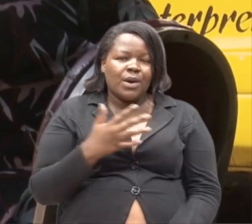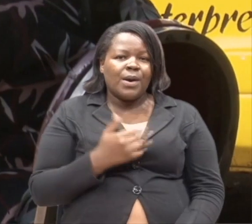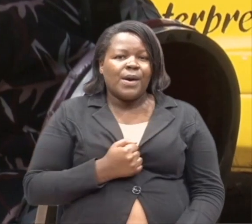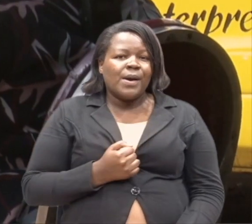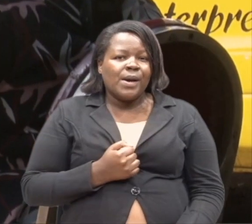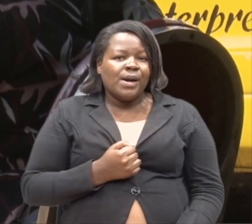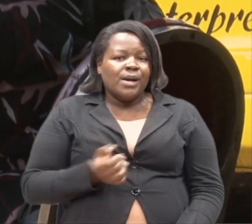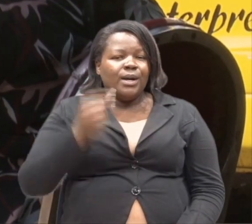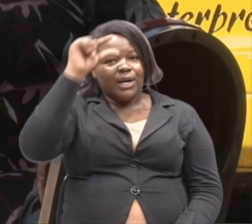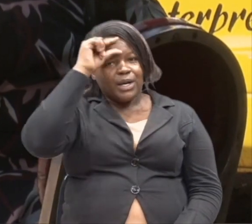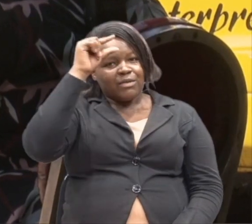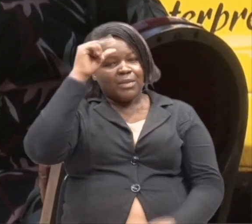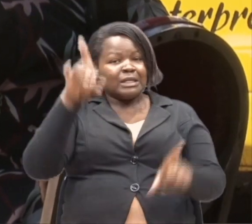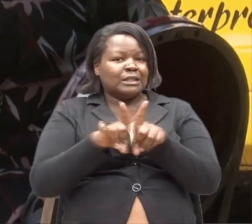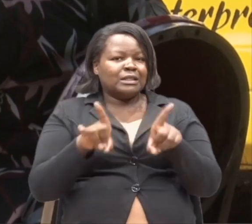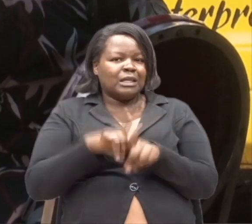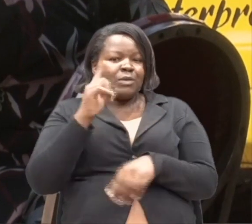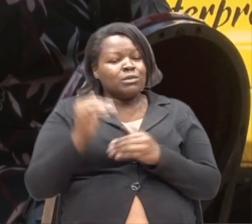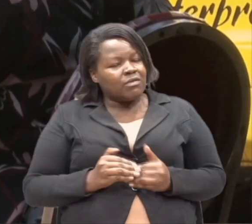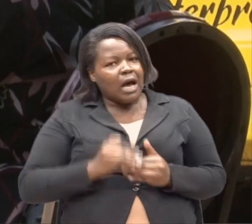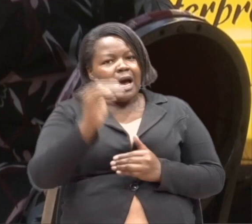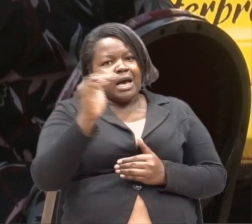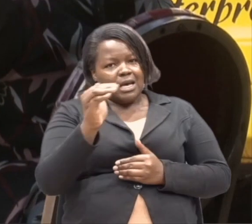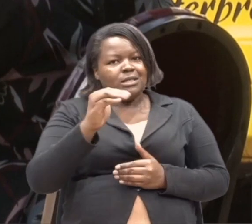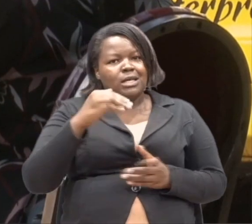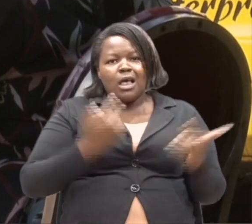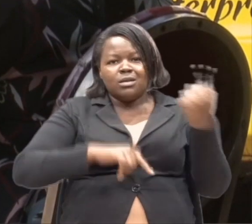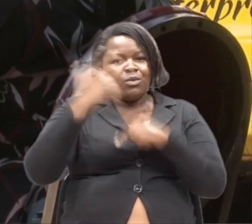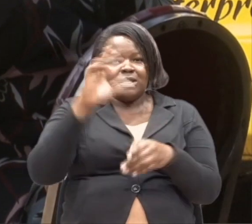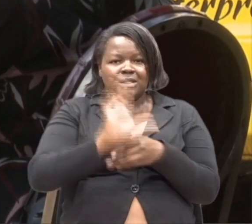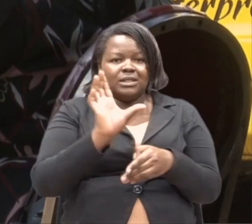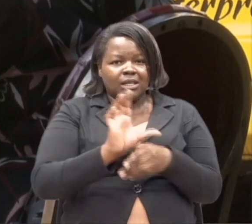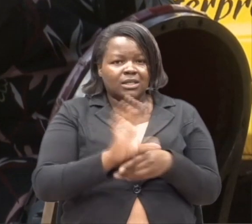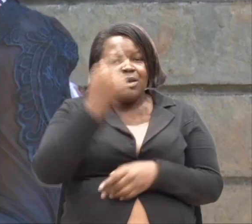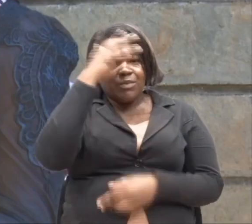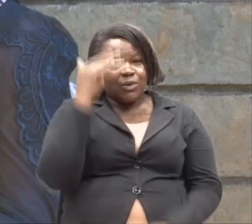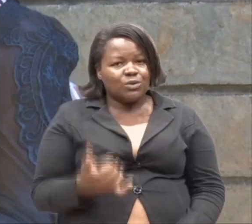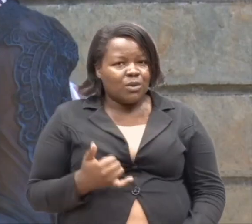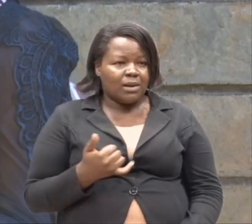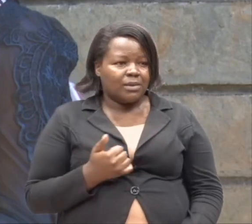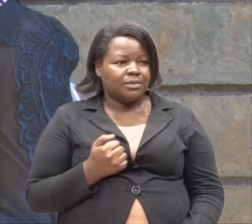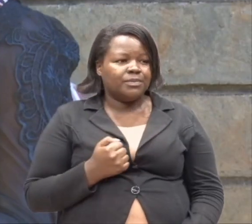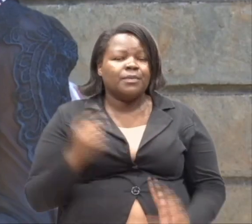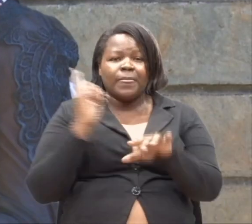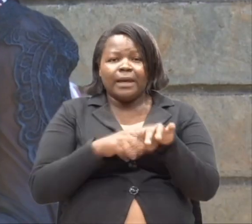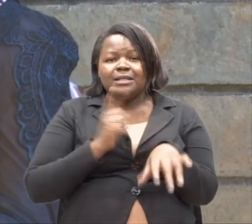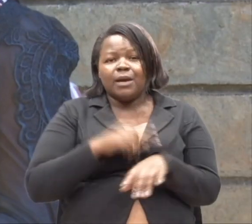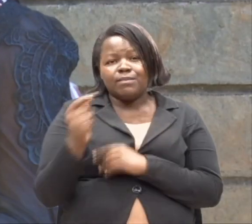Serikali ukweli ata hawa wako mbere kuliko kanisa. Hapo ni jibu kidogo. Kwa sababu gani.